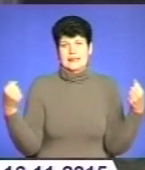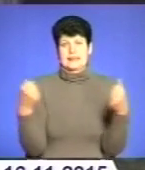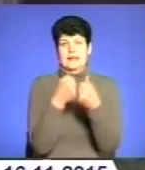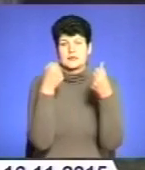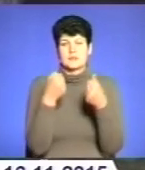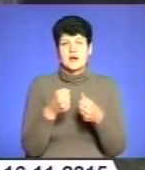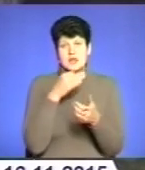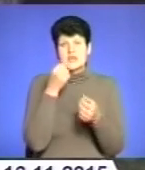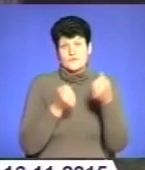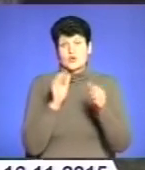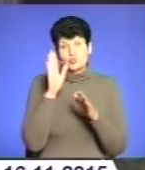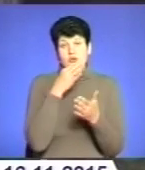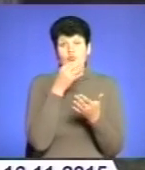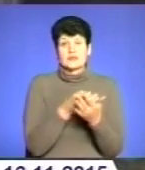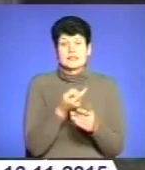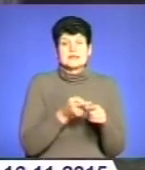відповідати за це.